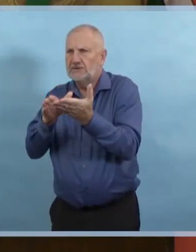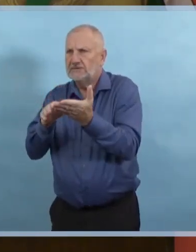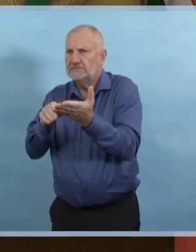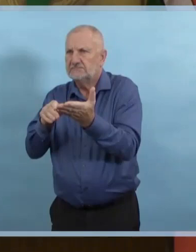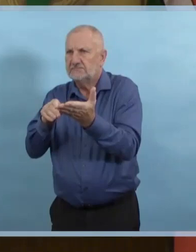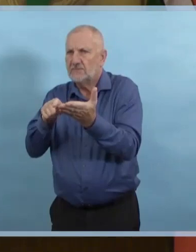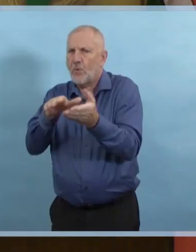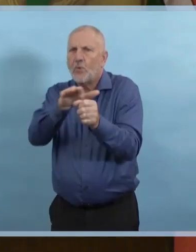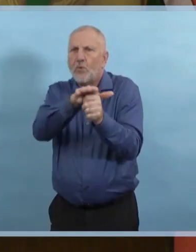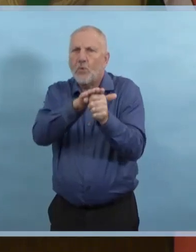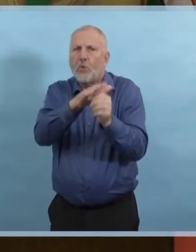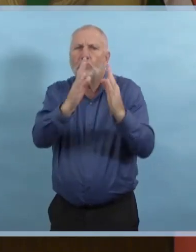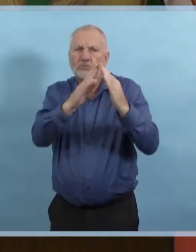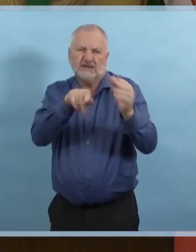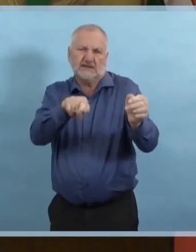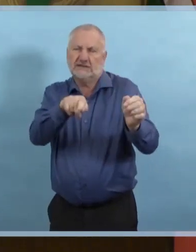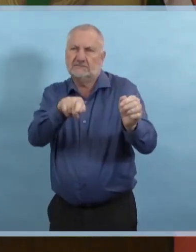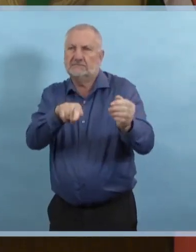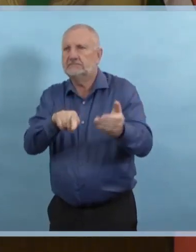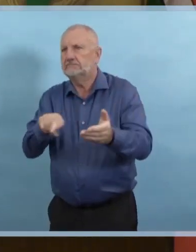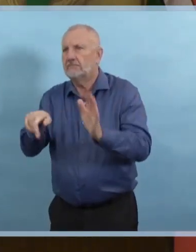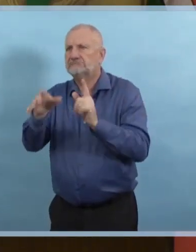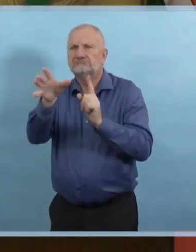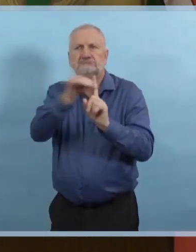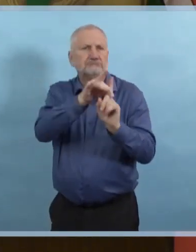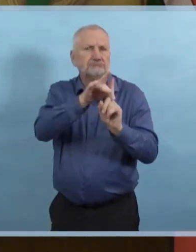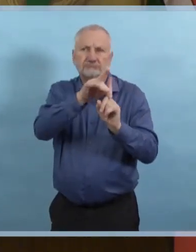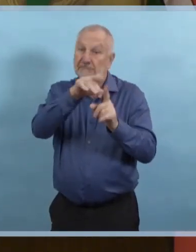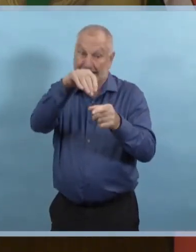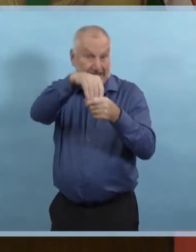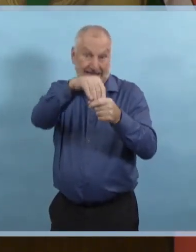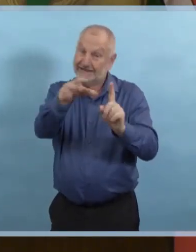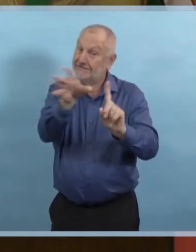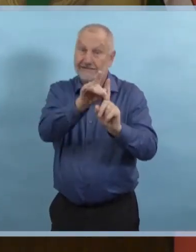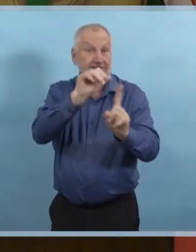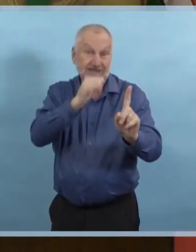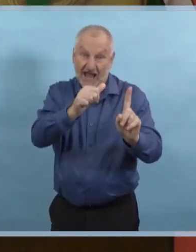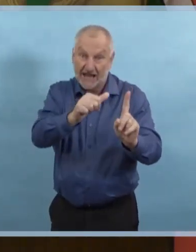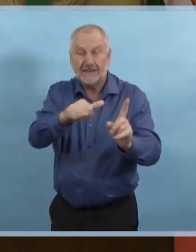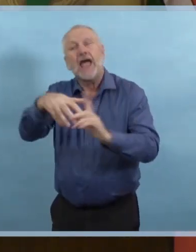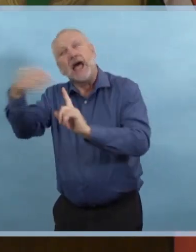Et vu le gros travail d'éducation de tous nos partenaires, nous avons vu très peu de transmissions dans les écoles.